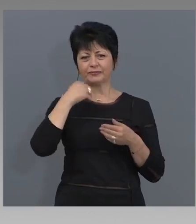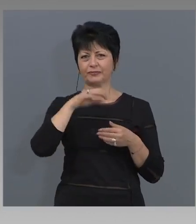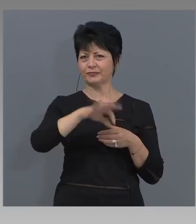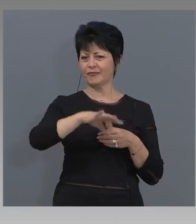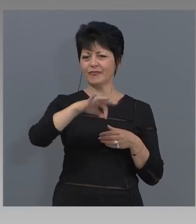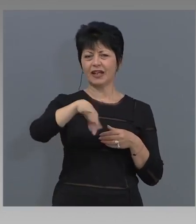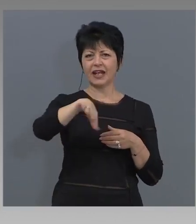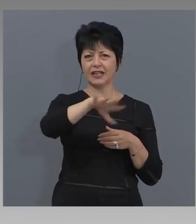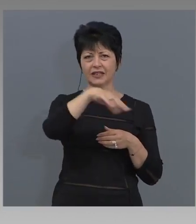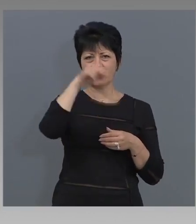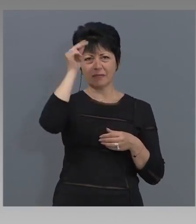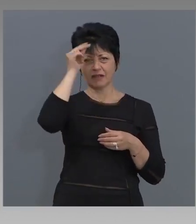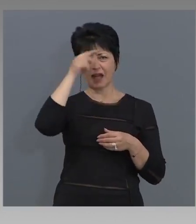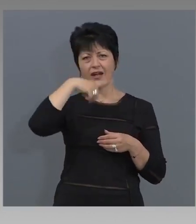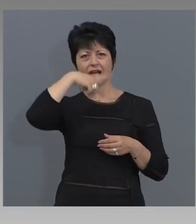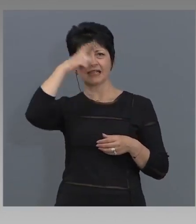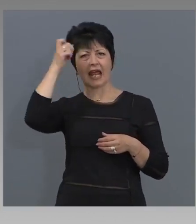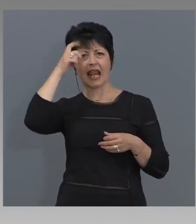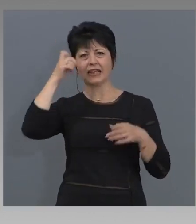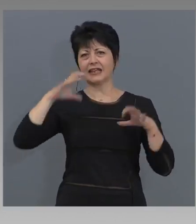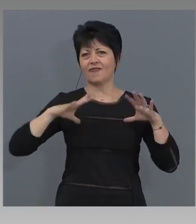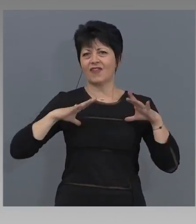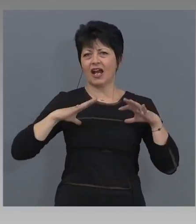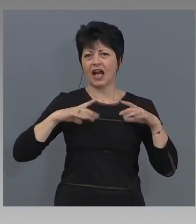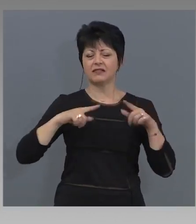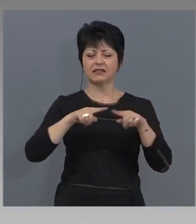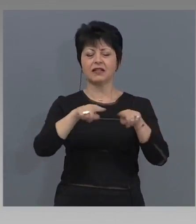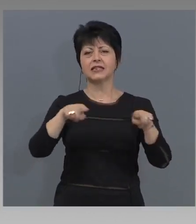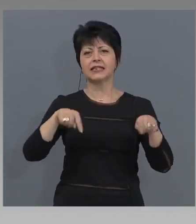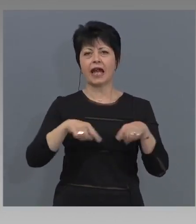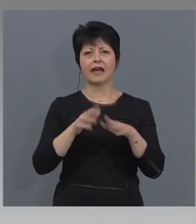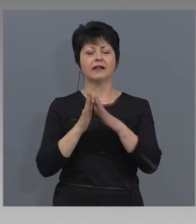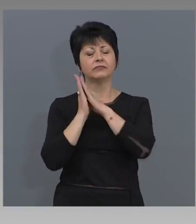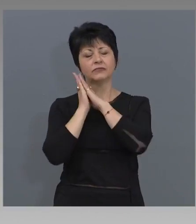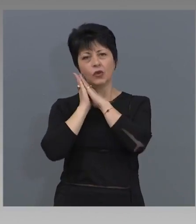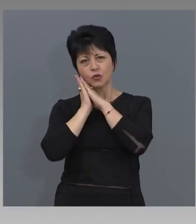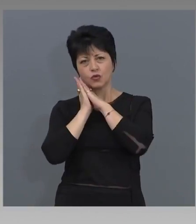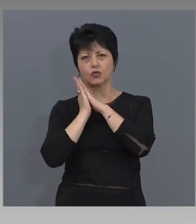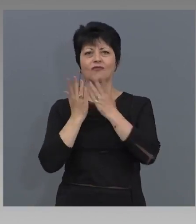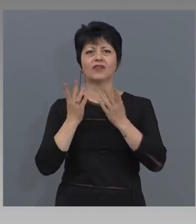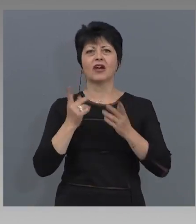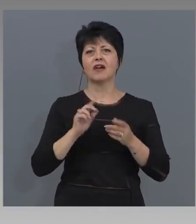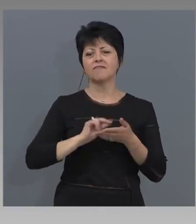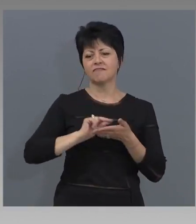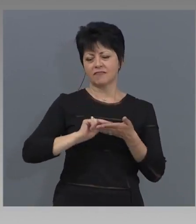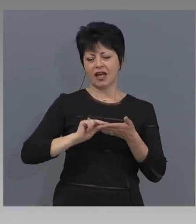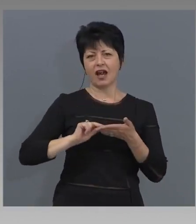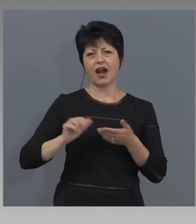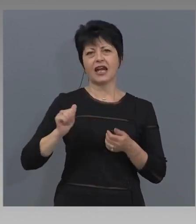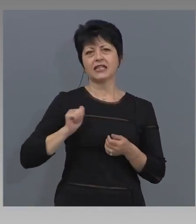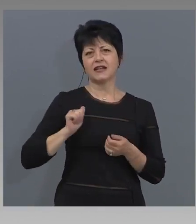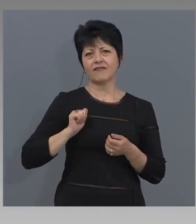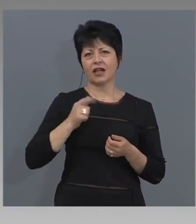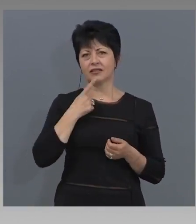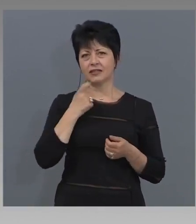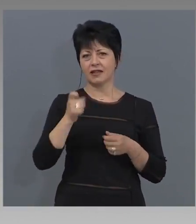за лятна вакансия, както тая и нощовки, също така и резервации за ресторанти.